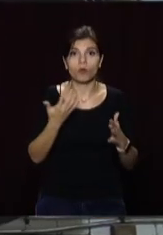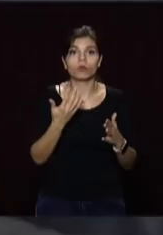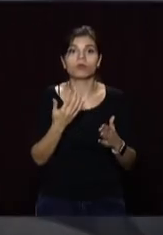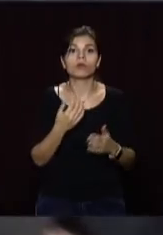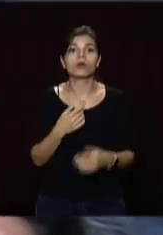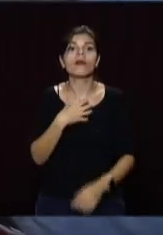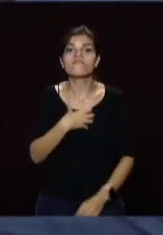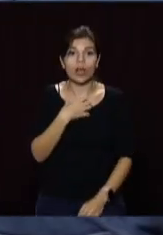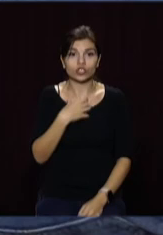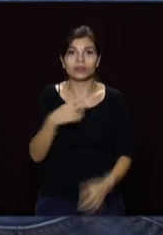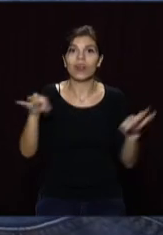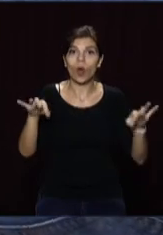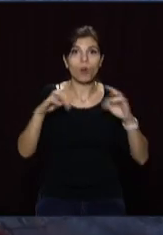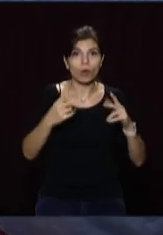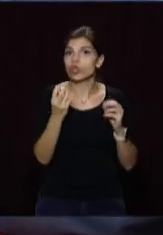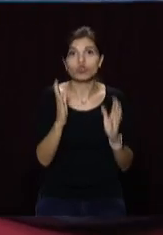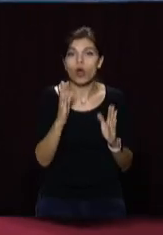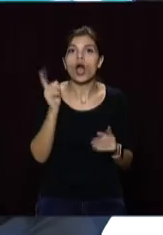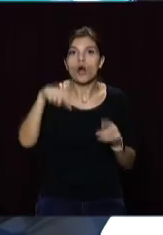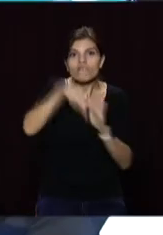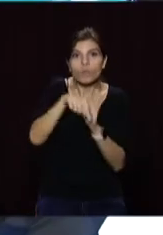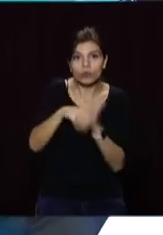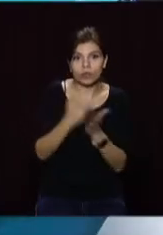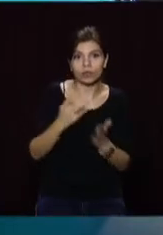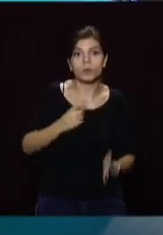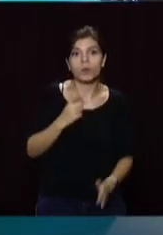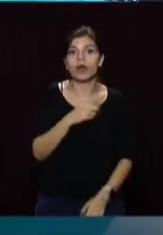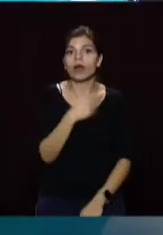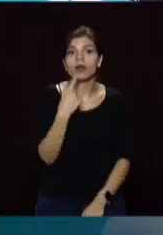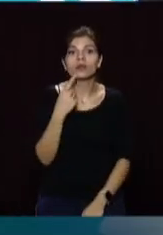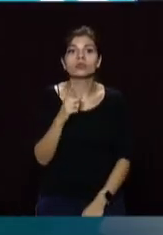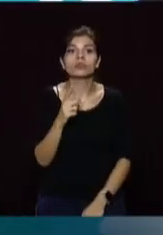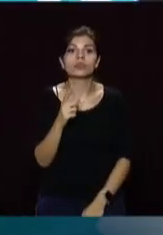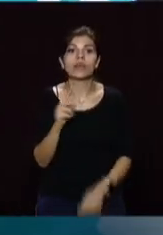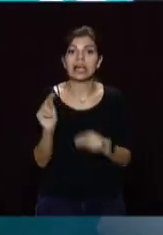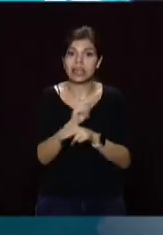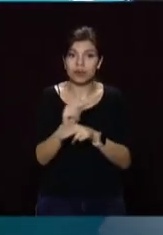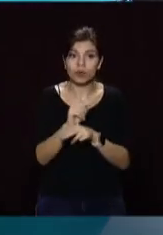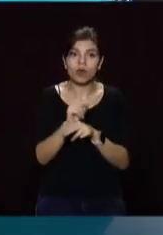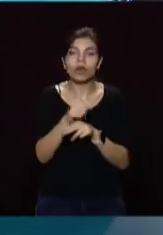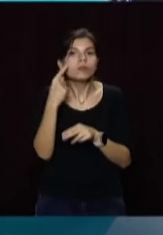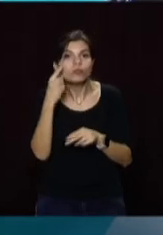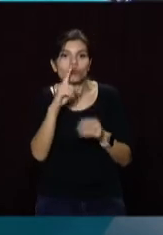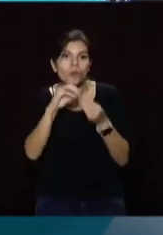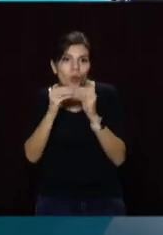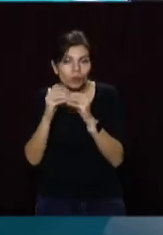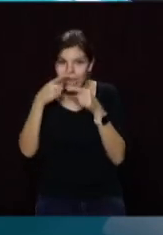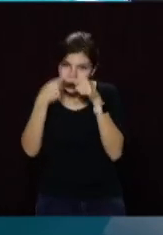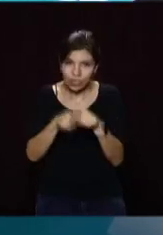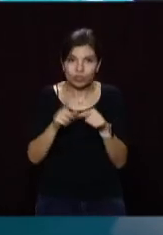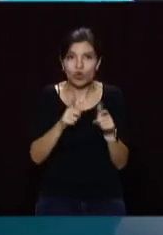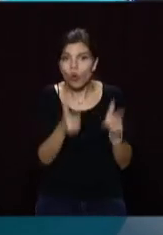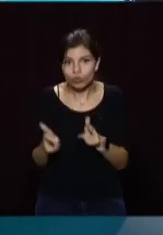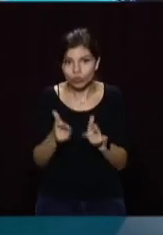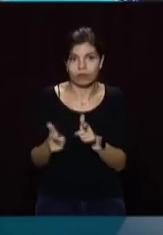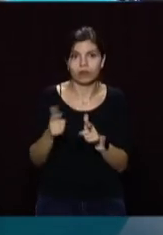момент, потрібно не лише її перевзути. Мастера, котрим я їжджу не перший рік, вони мені діагностірують автомобіль. Якщо що